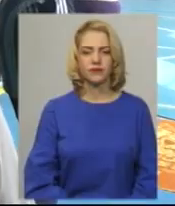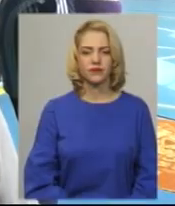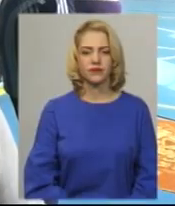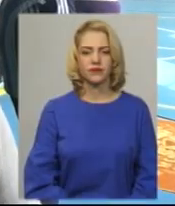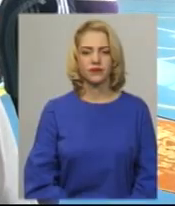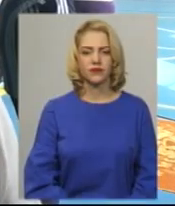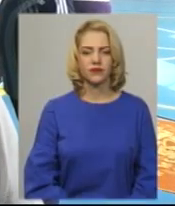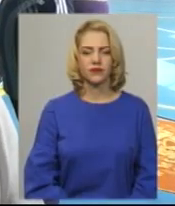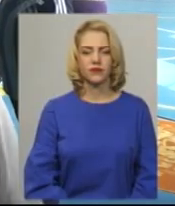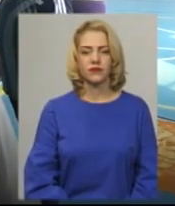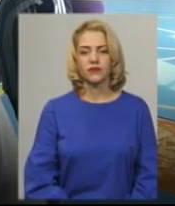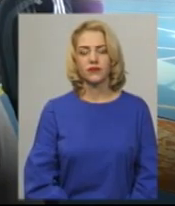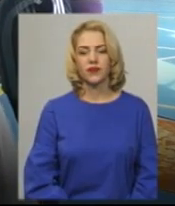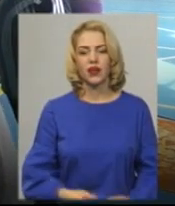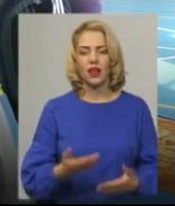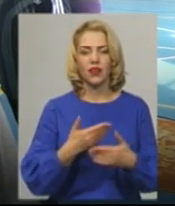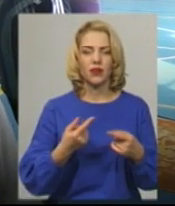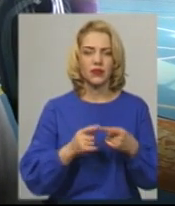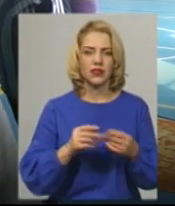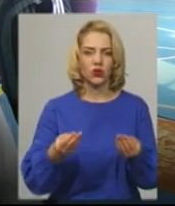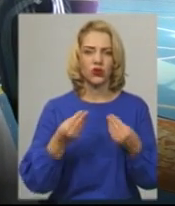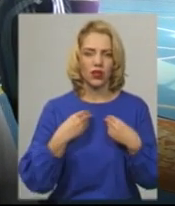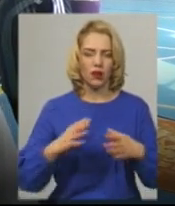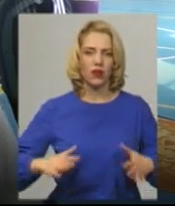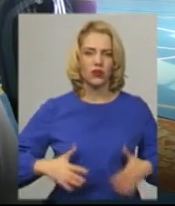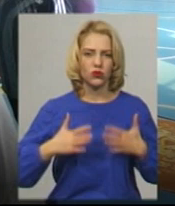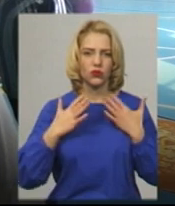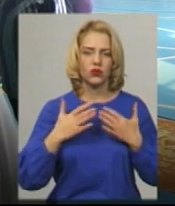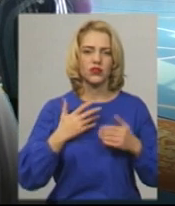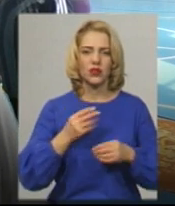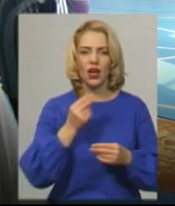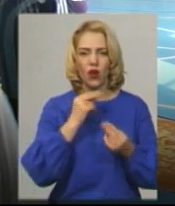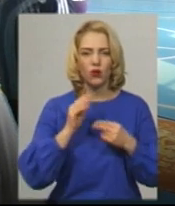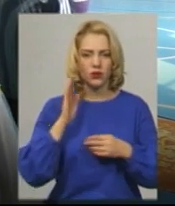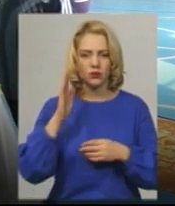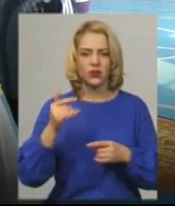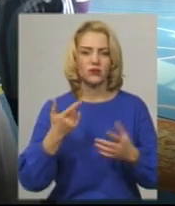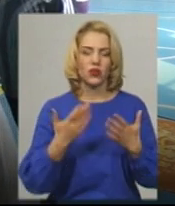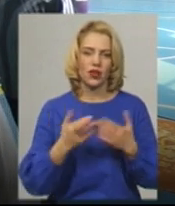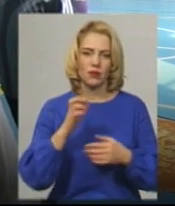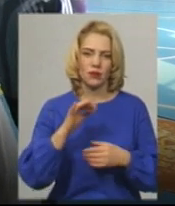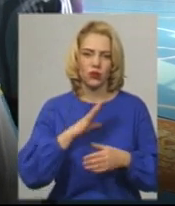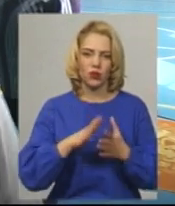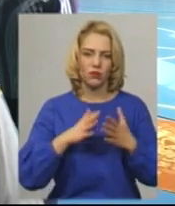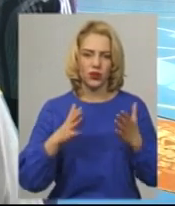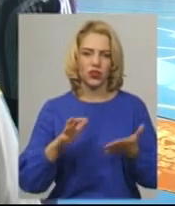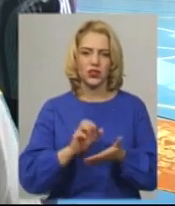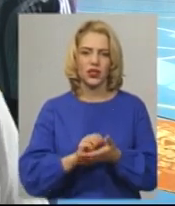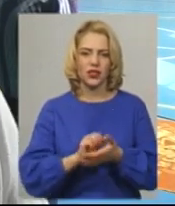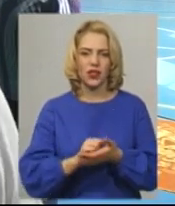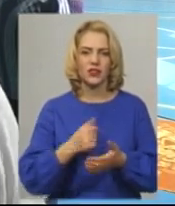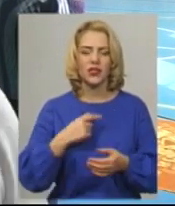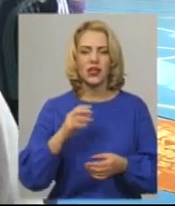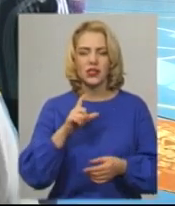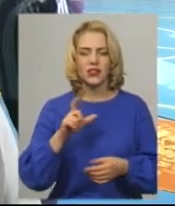Нам це придає бодрость. Нам це додає бадьорості, оптимізму, та якби в нас було більше занять з аеробиків в тиждень, щоб ми могли більше